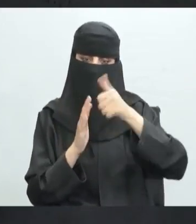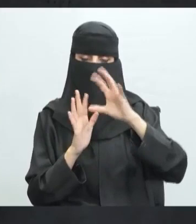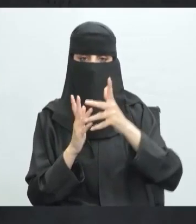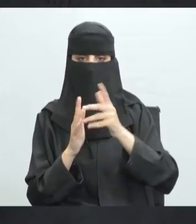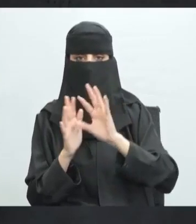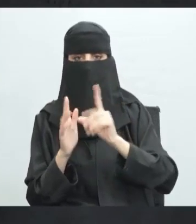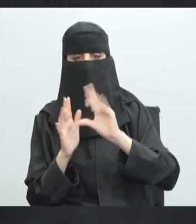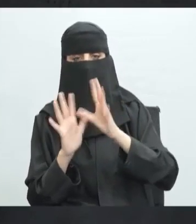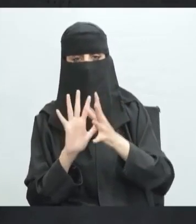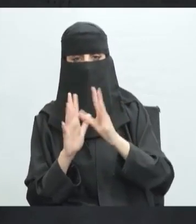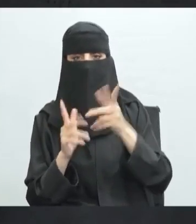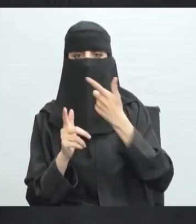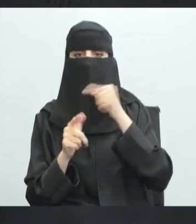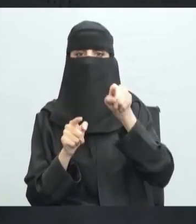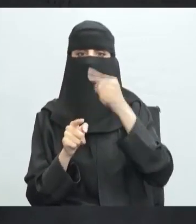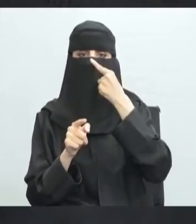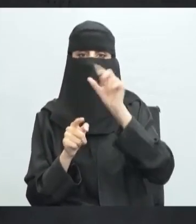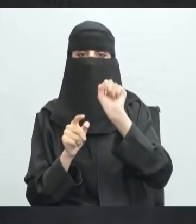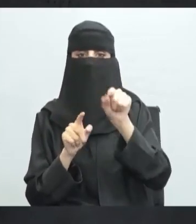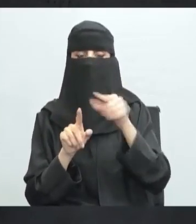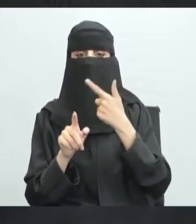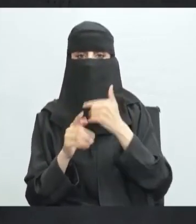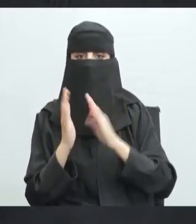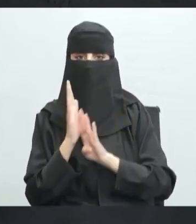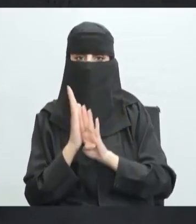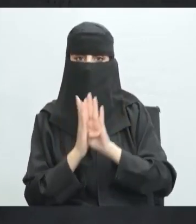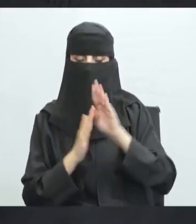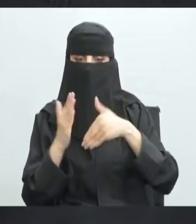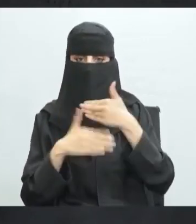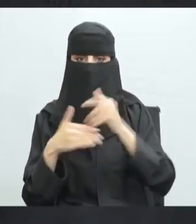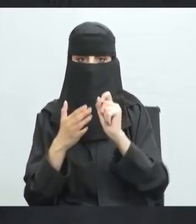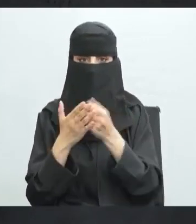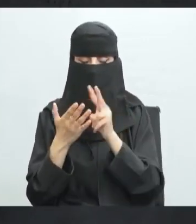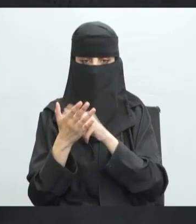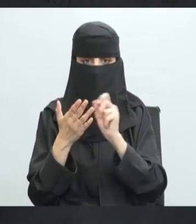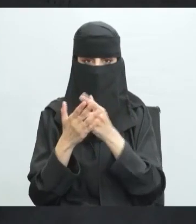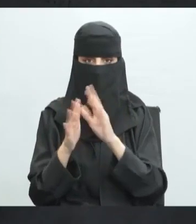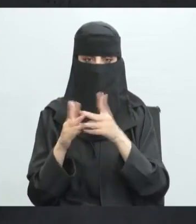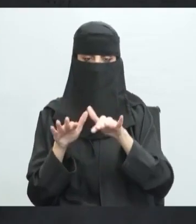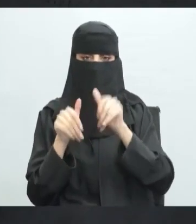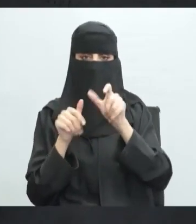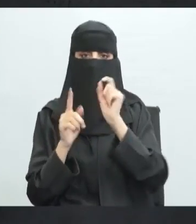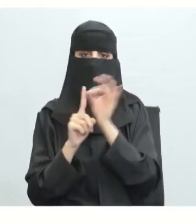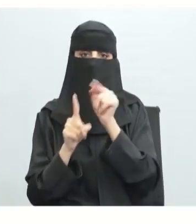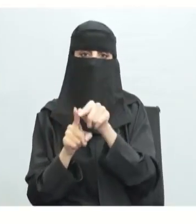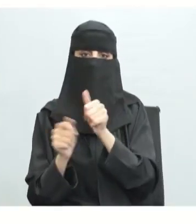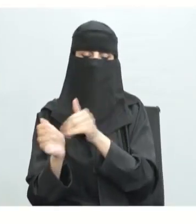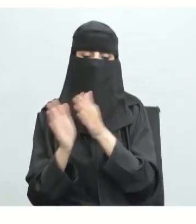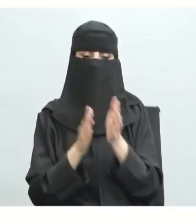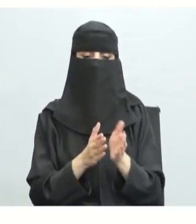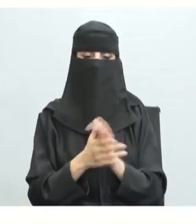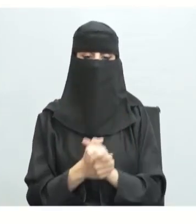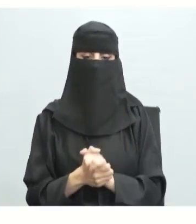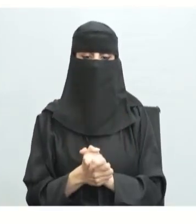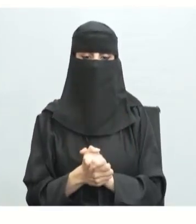ذلك هنا ما الذي تريده حتى تستطيع تطوير القراءة أو سرعة القراءة مع فهمك وهذا هو الهدف جميل